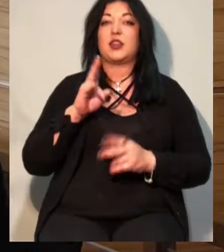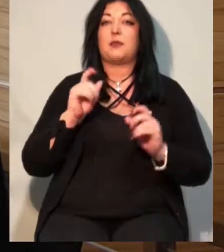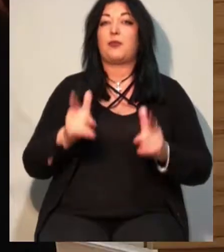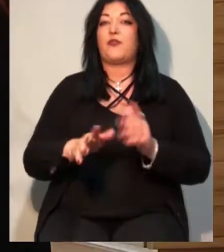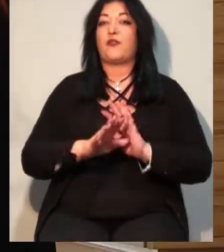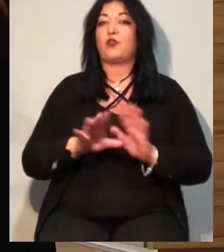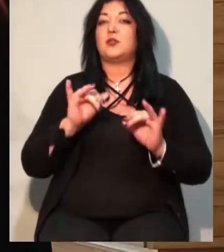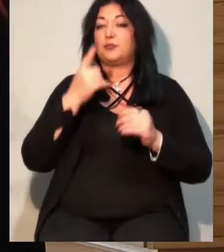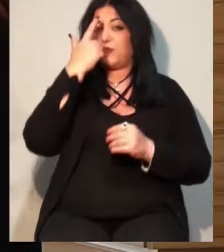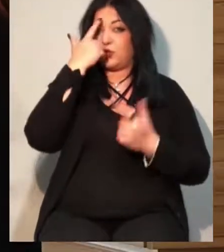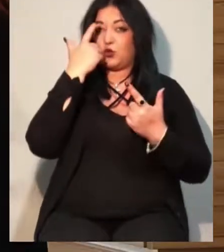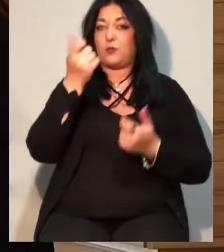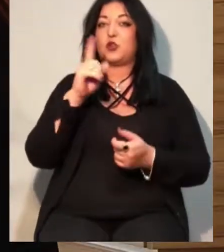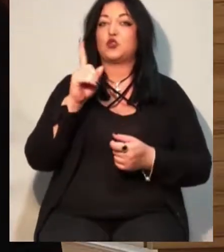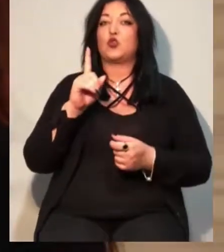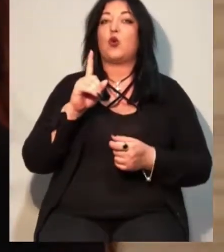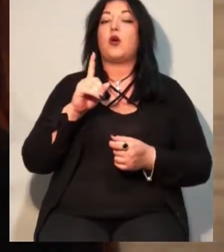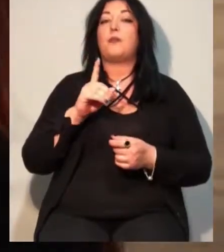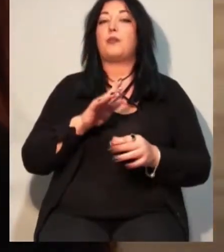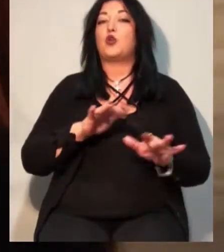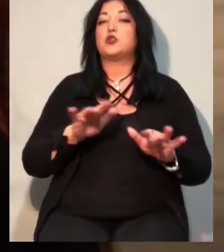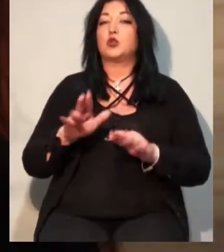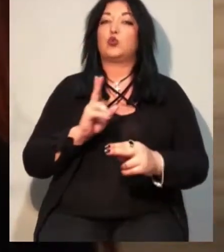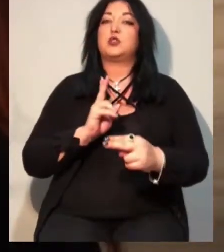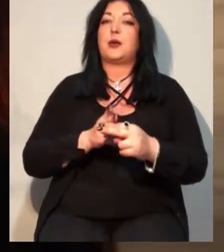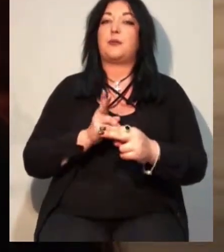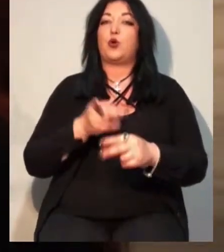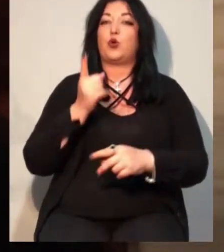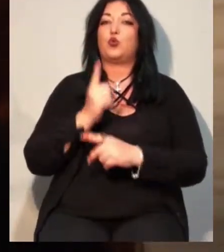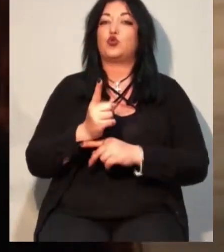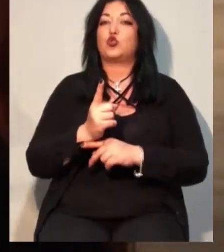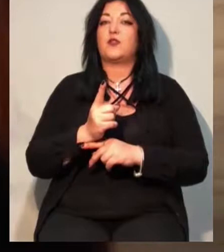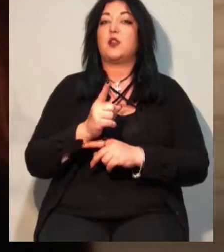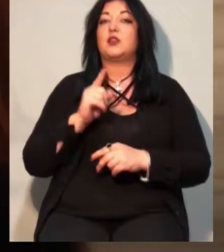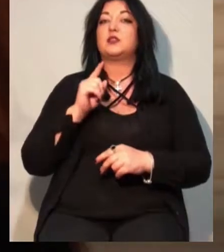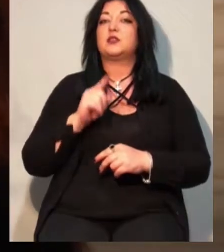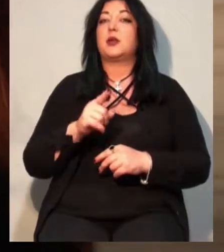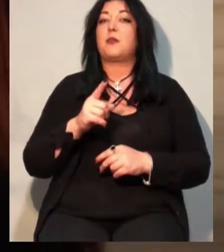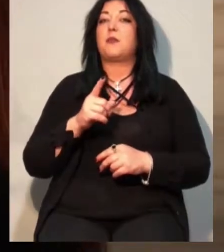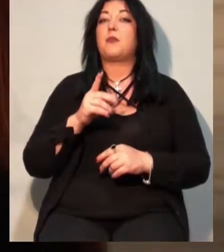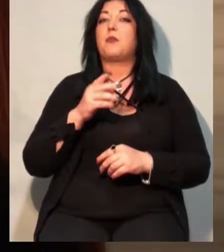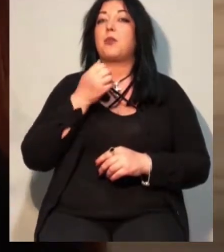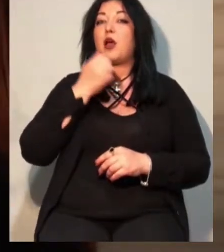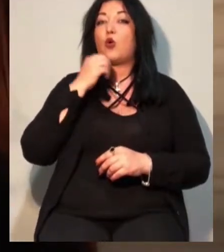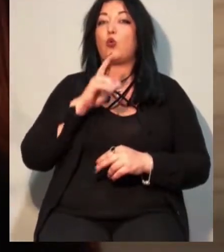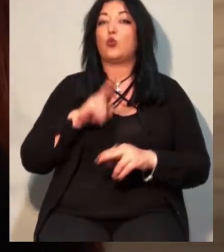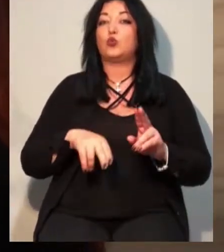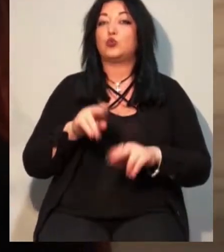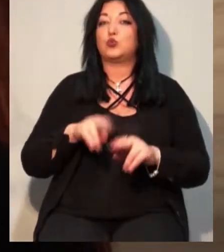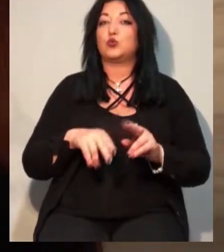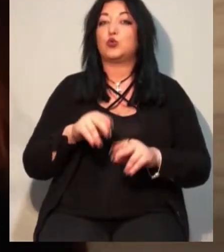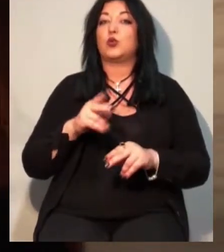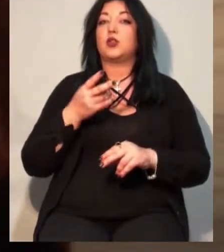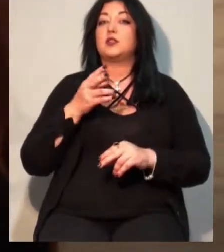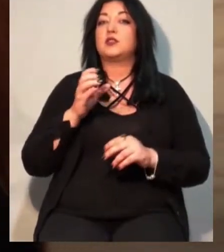процедуру затвердження проєкту не порушували. Вся робота з благоустрою, вся робота робочої групи, яка проводилася, яка мала місце,